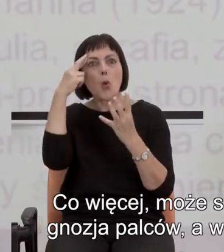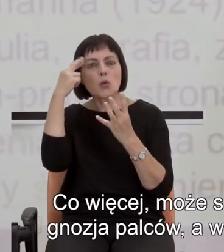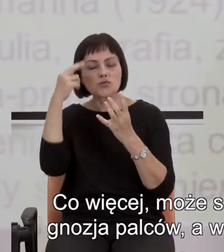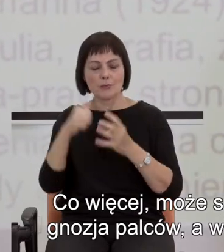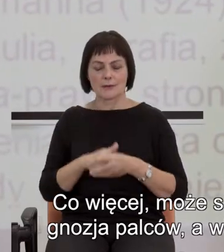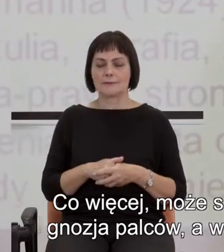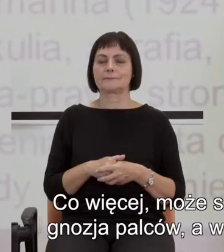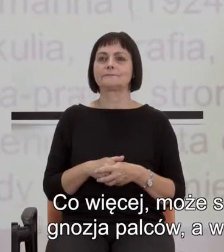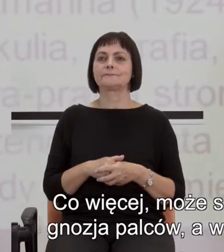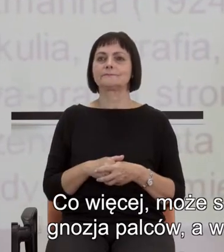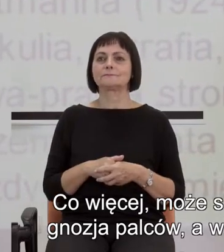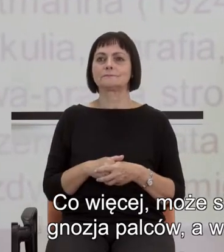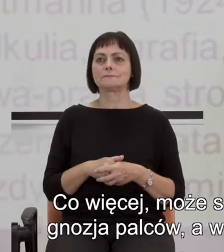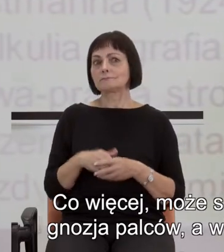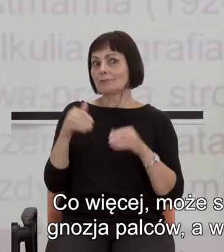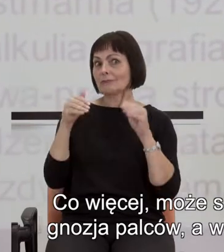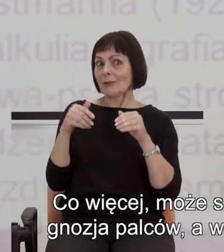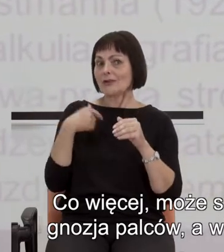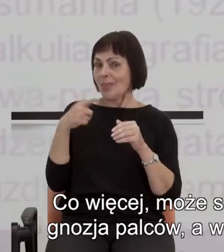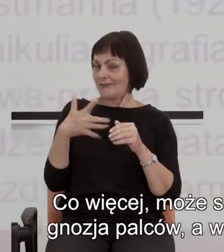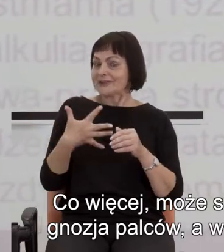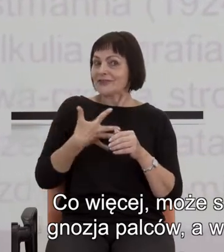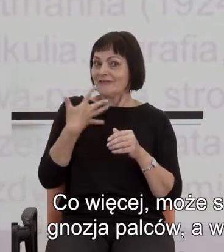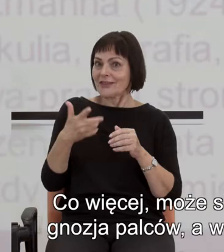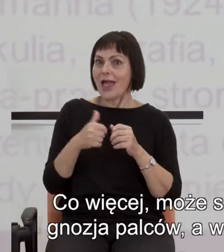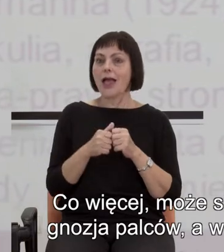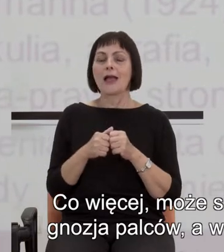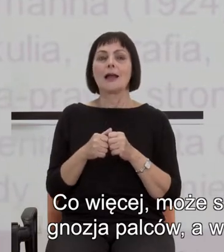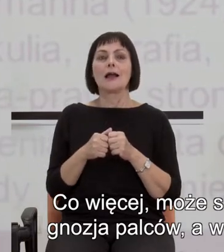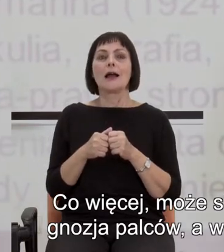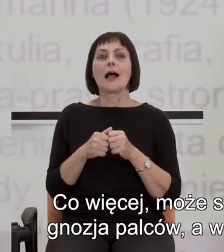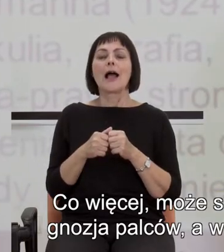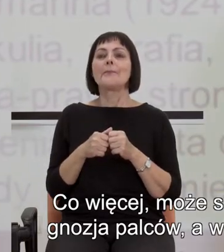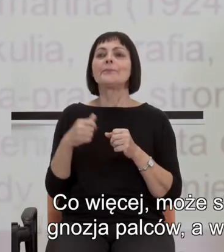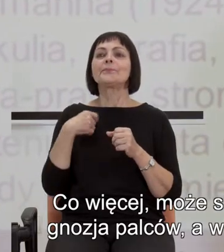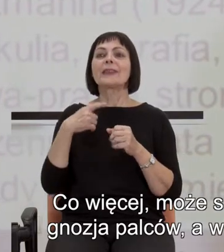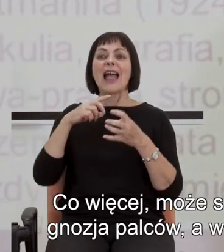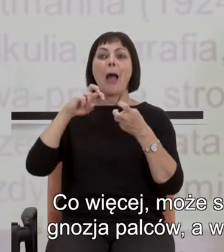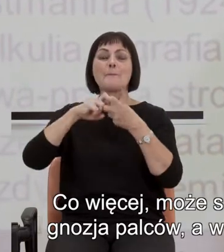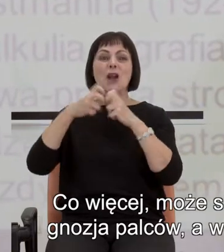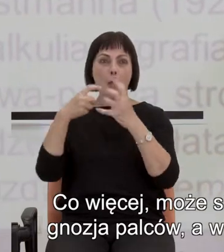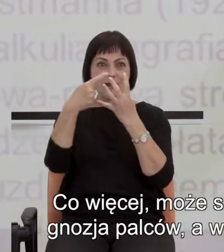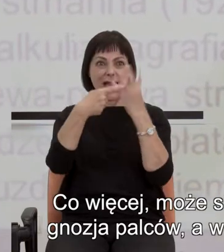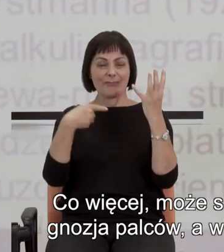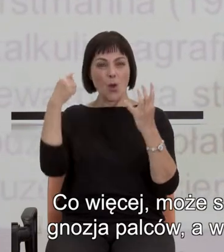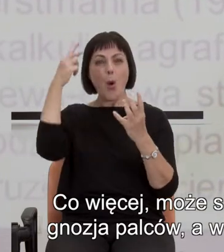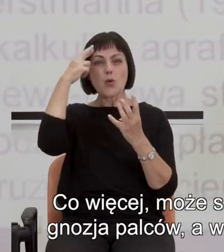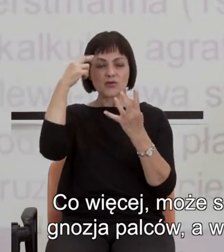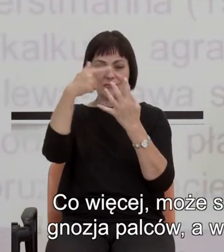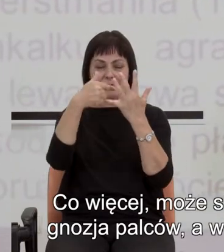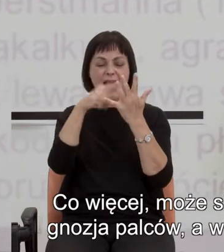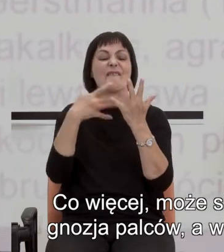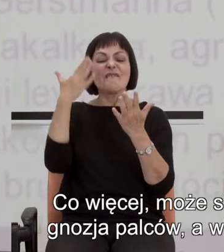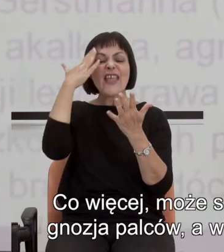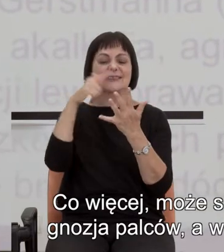wydać czymś nie z tego świata wręcz, gnozja palców, a więc to, jaką mamy